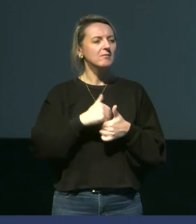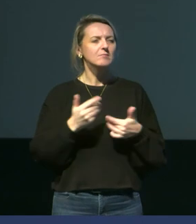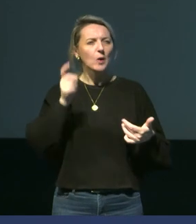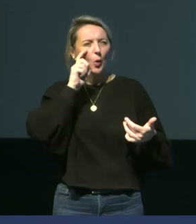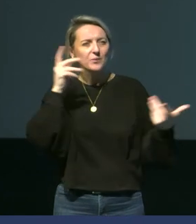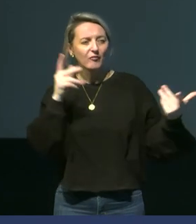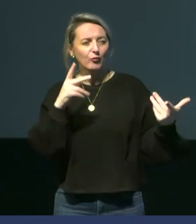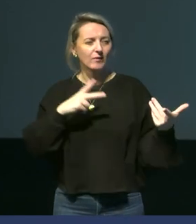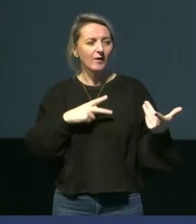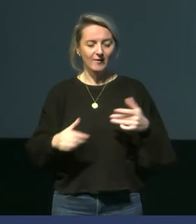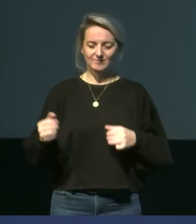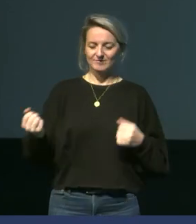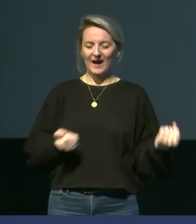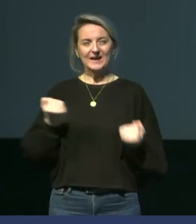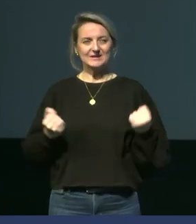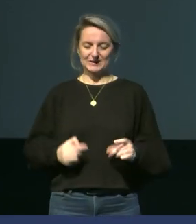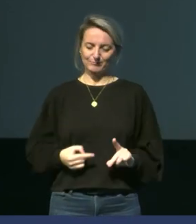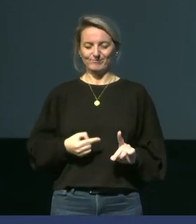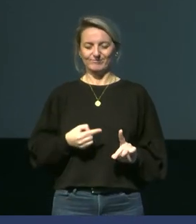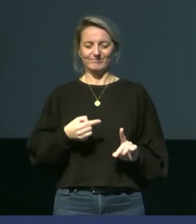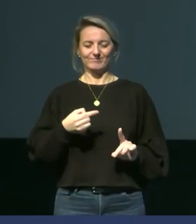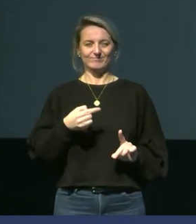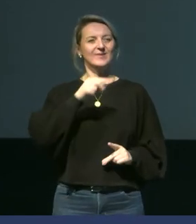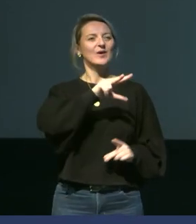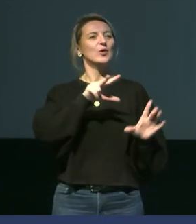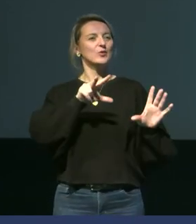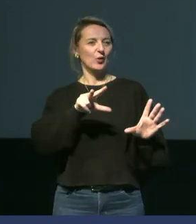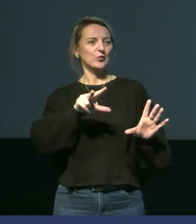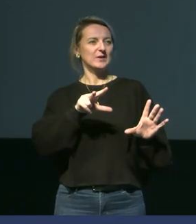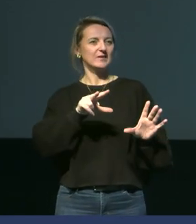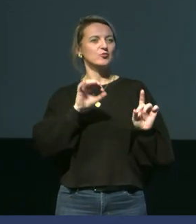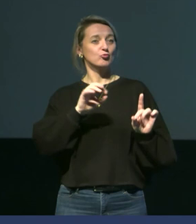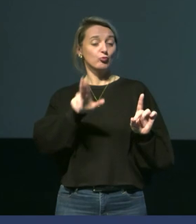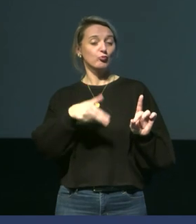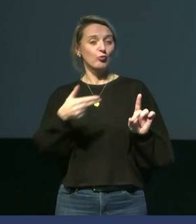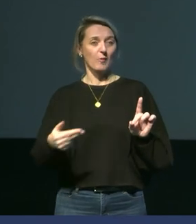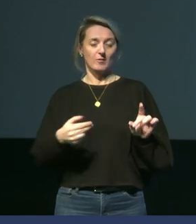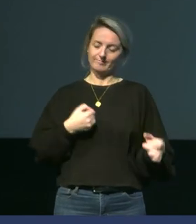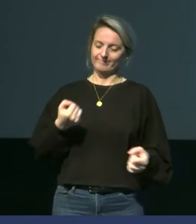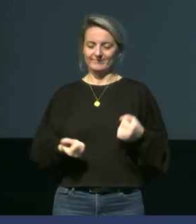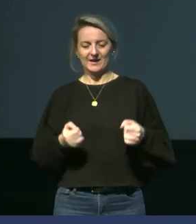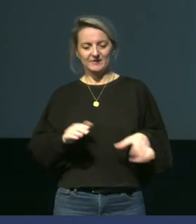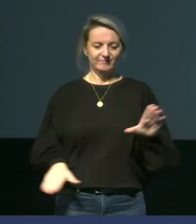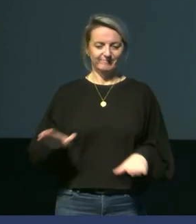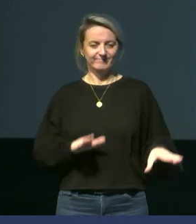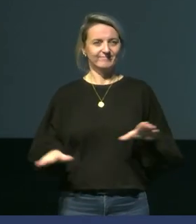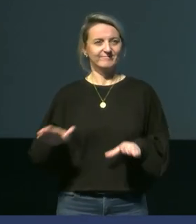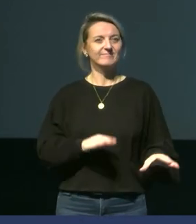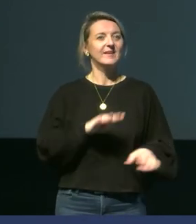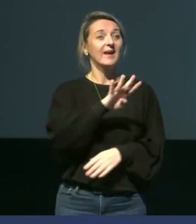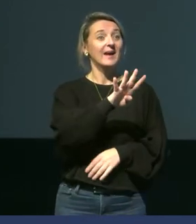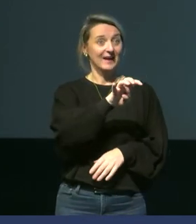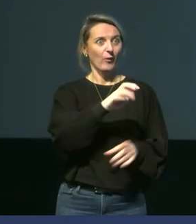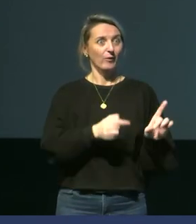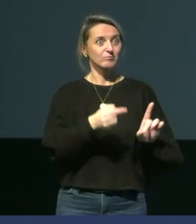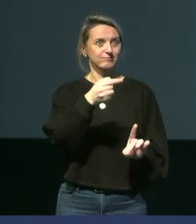augmentation de la température interne. Vous voyez, 38 degrés, bien stable, normothermie, activité de marche, hop, on est passé à 40 degrés.